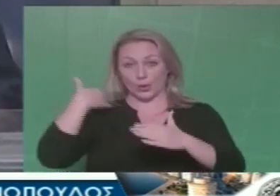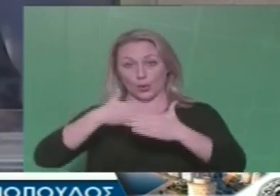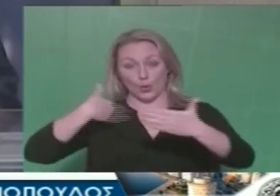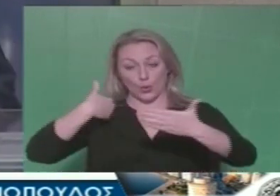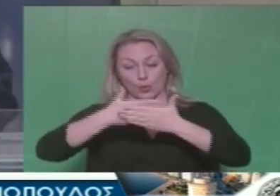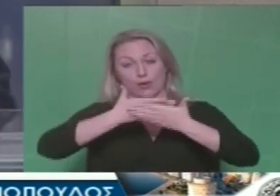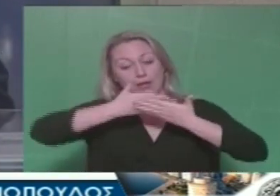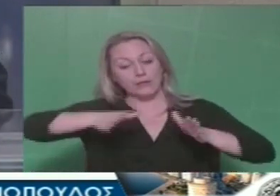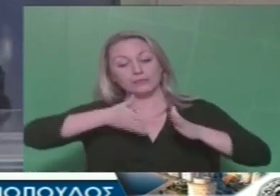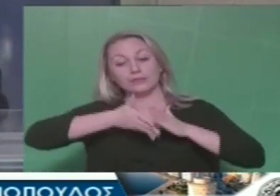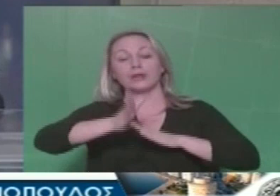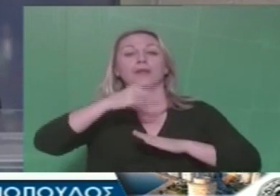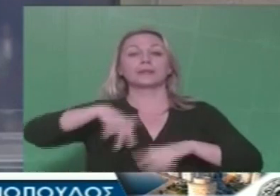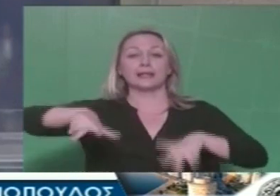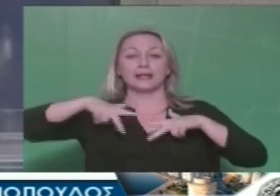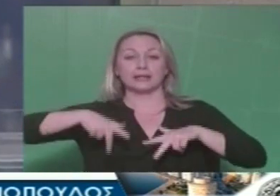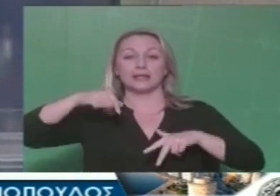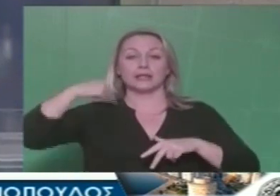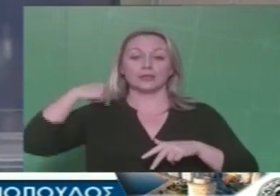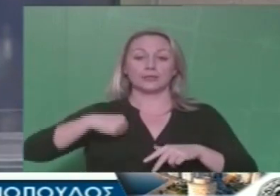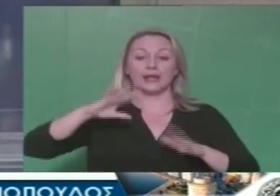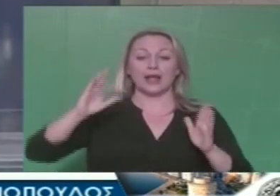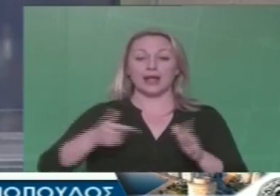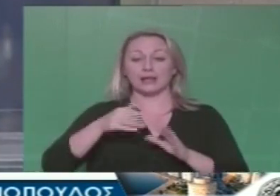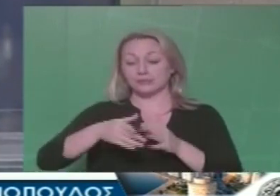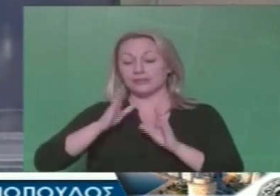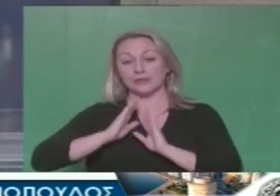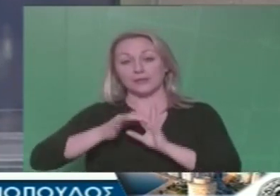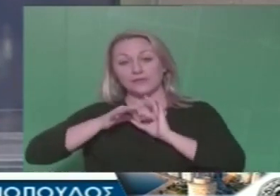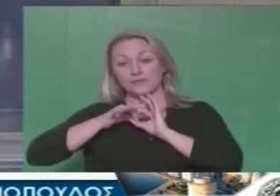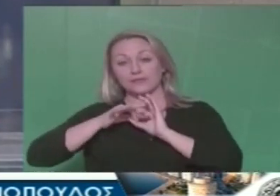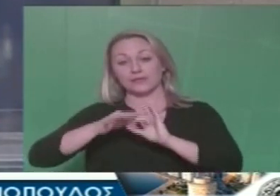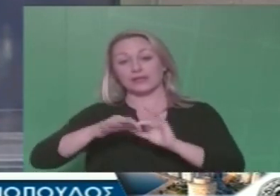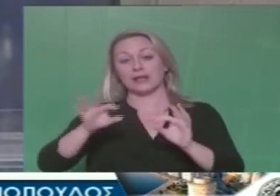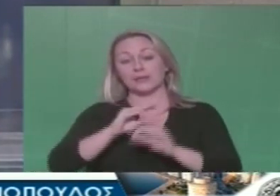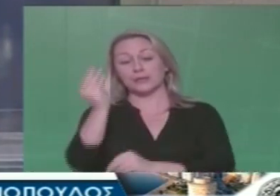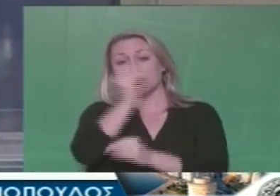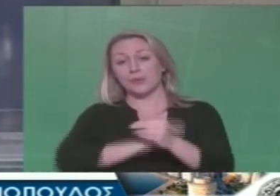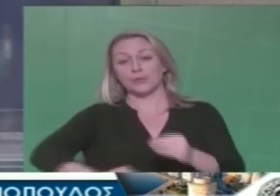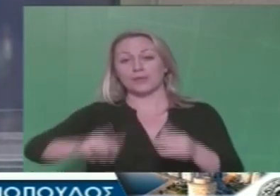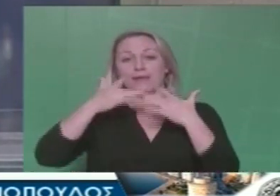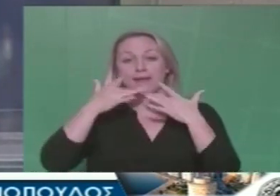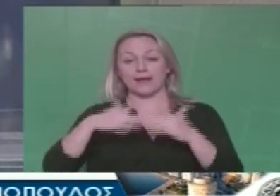ακολουθήσει είτε η κρατική είτε η τοπική. Αν ακολουθήσει αυτή την πολιτική προβλέπονται ακόμα χειρότερες μέρες για τις ανάγκες τους. Υπότιτλοι